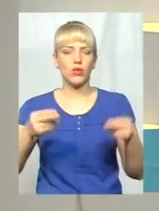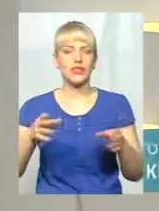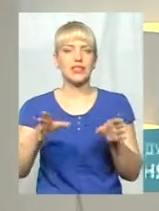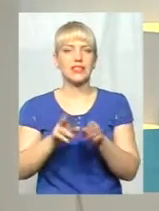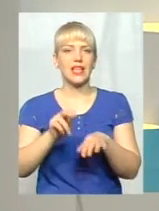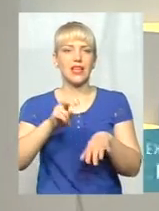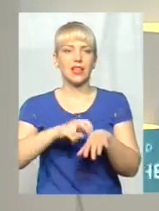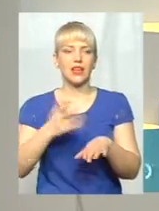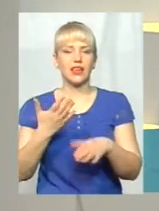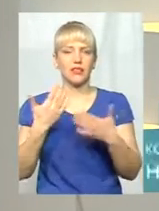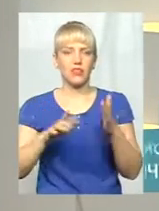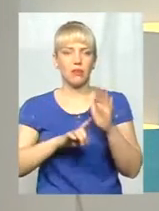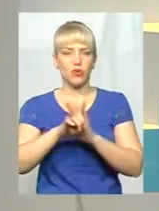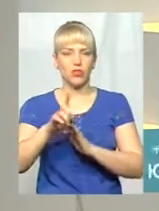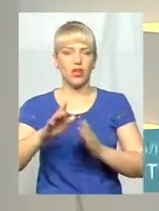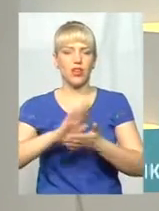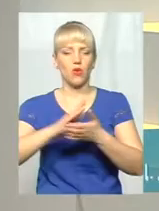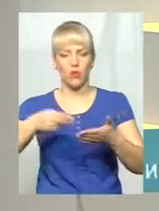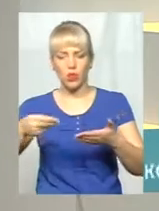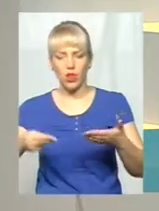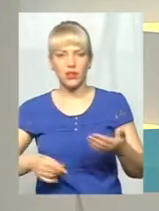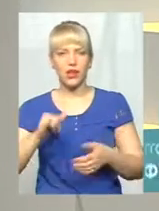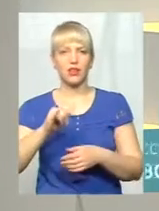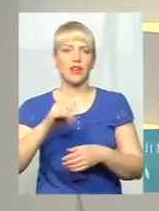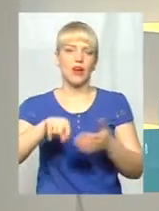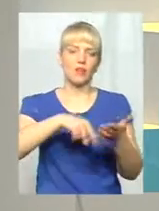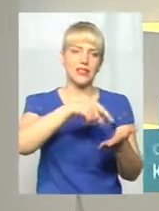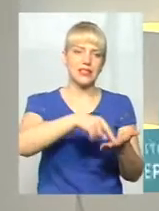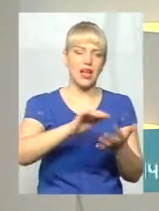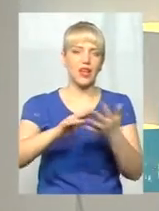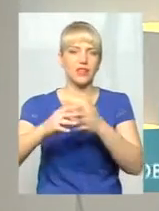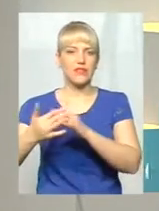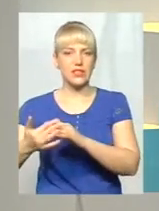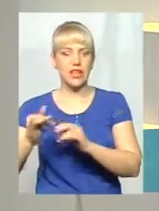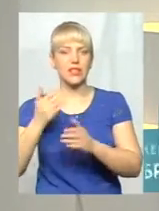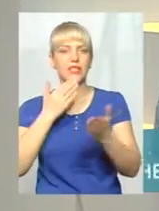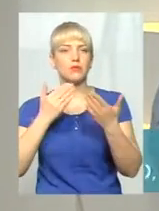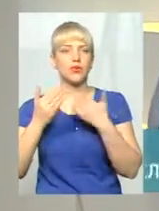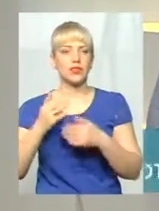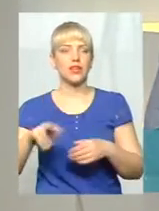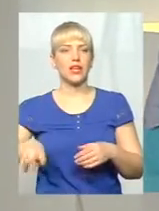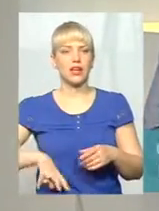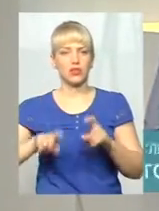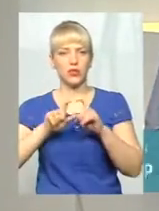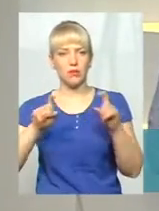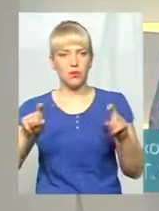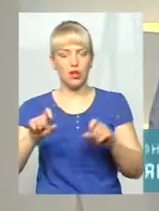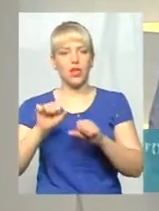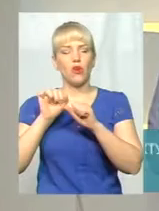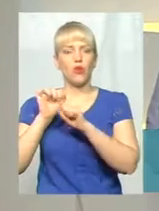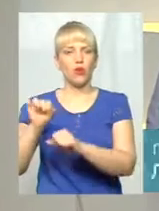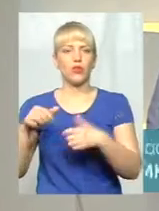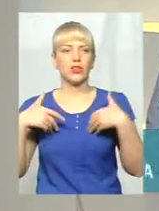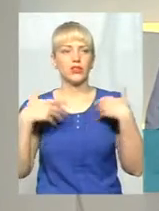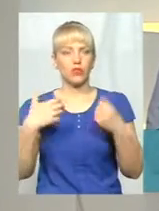які вже почали укладати і в містах, і навіть у селах. І спілкувалися ми із директором Департаменту охорони здоров